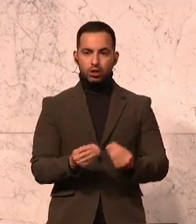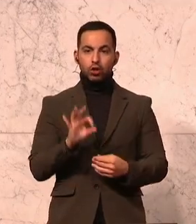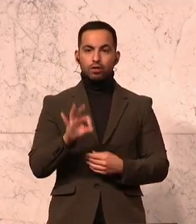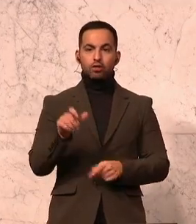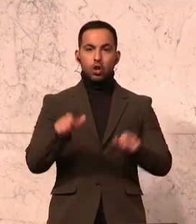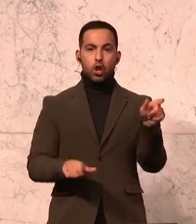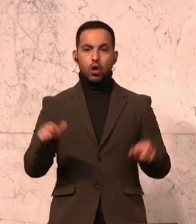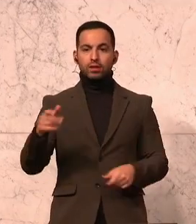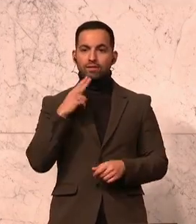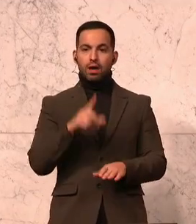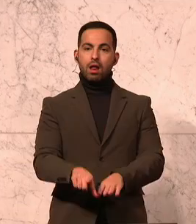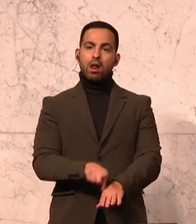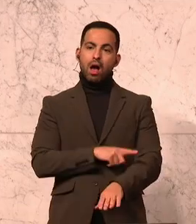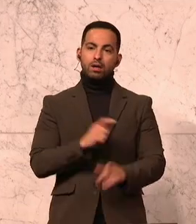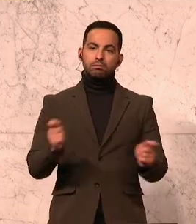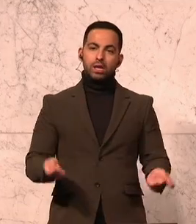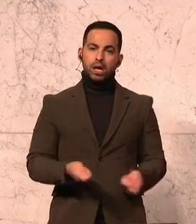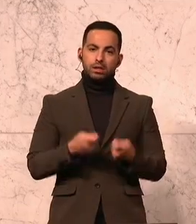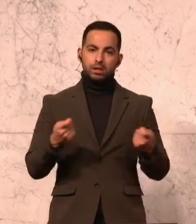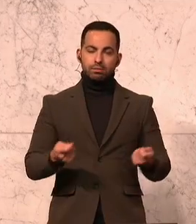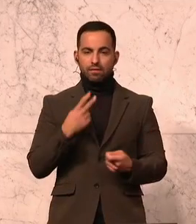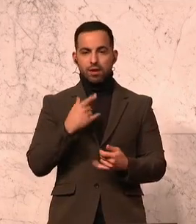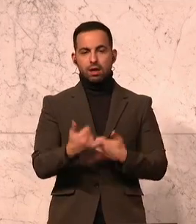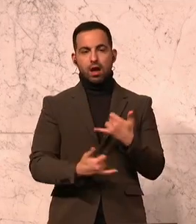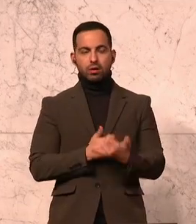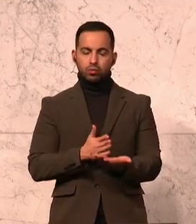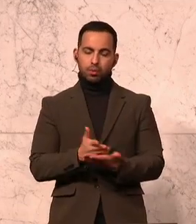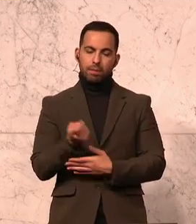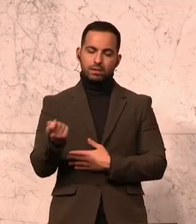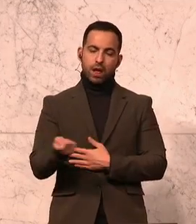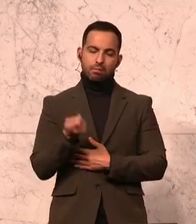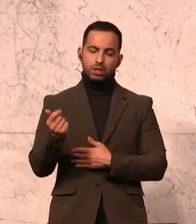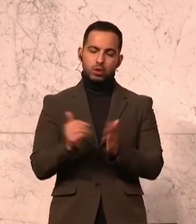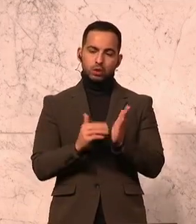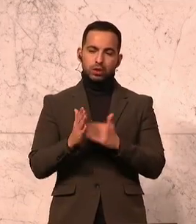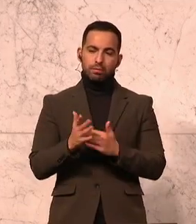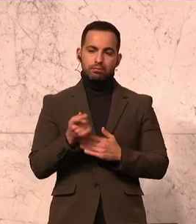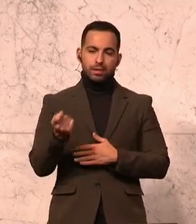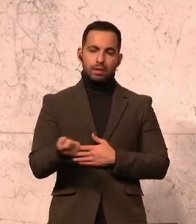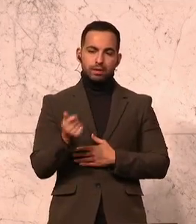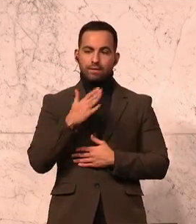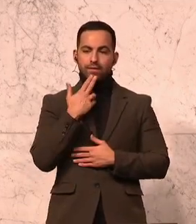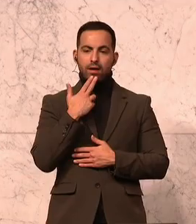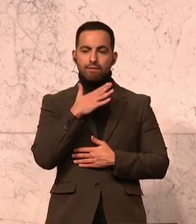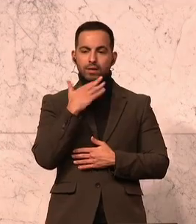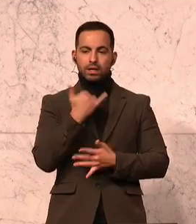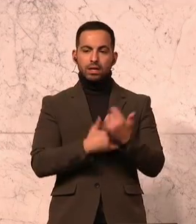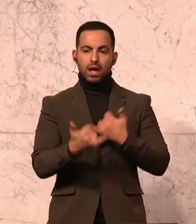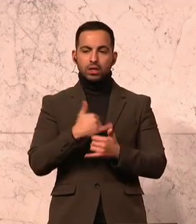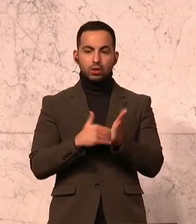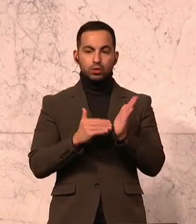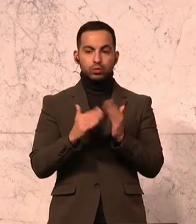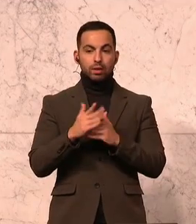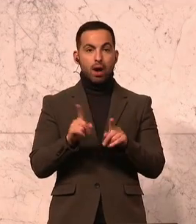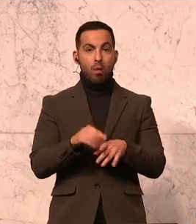Leute, die lange im Betrieb waren, die viele, viele Jahre einbezahlt haben in das System, die viele, viele Jahre unser System auch